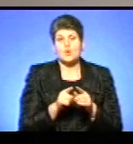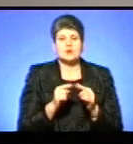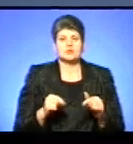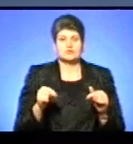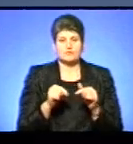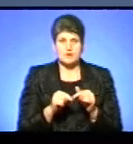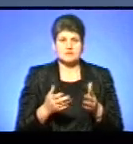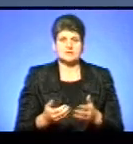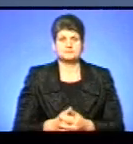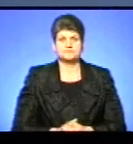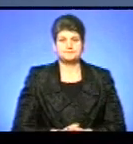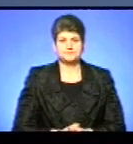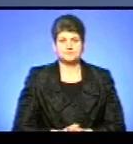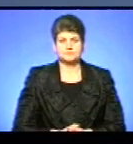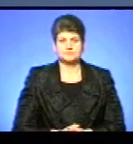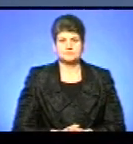зразу було п'яті.